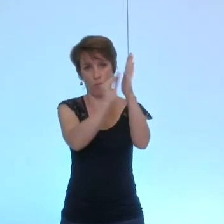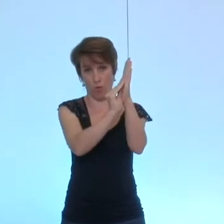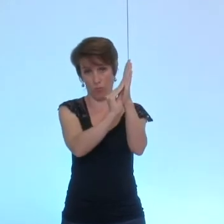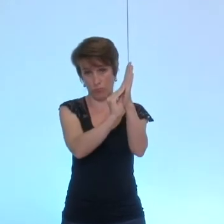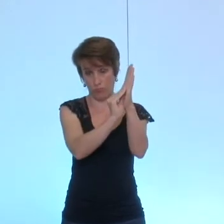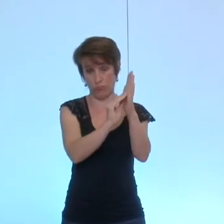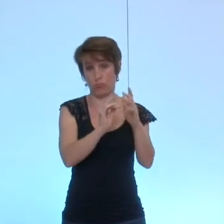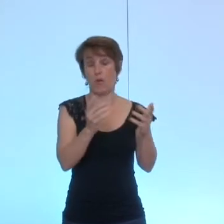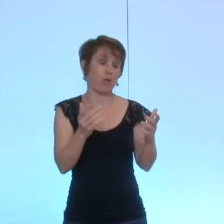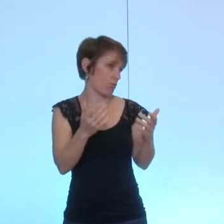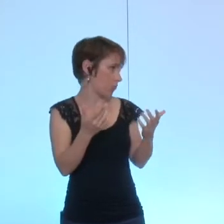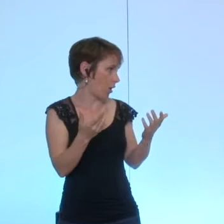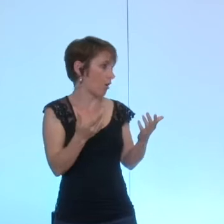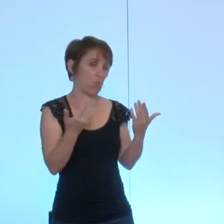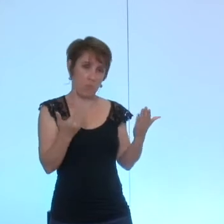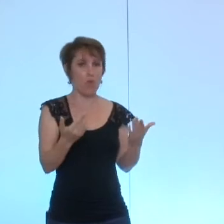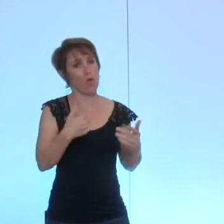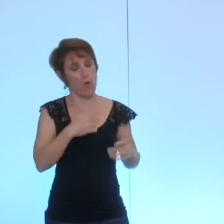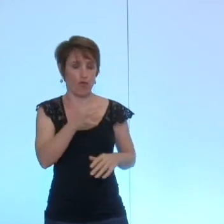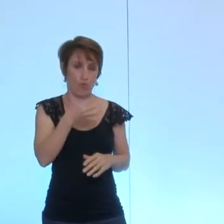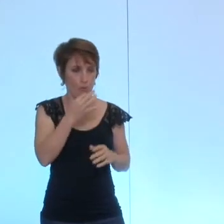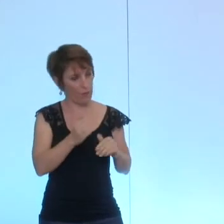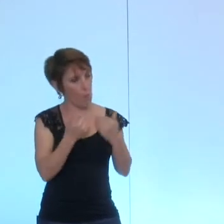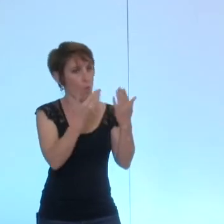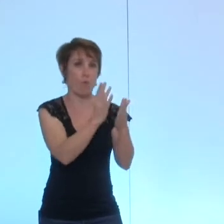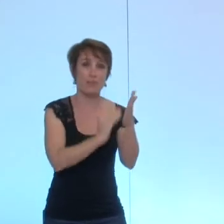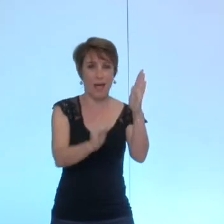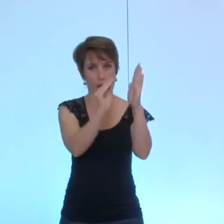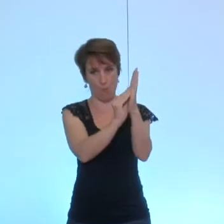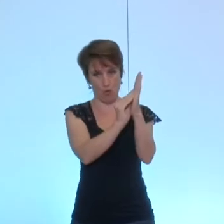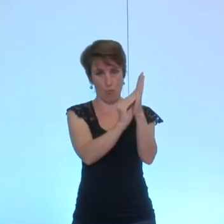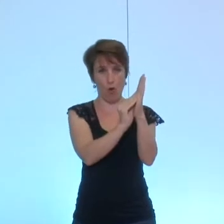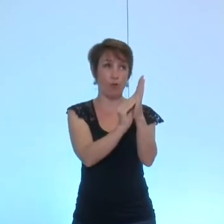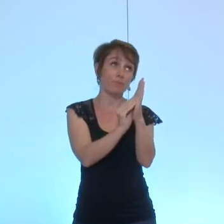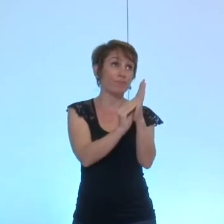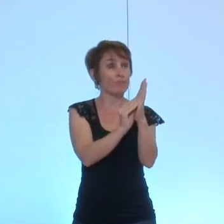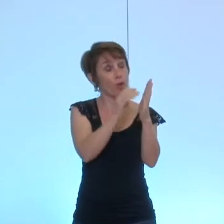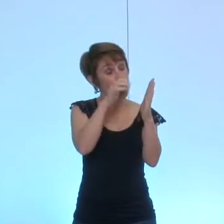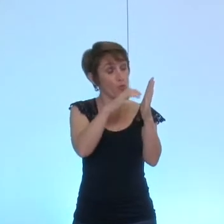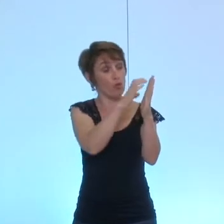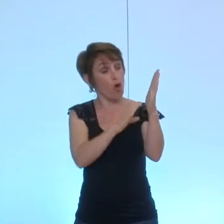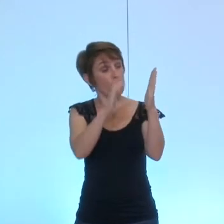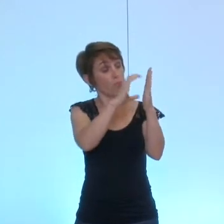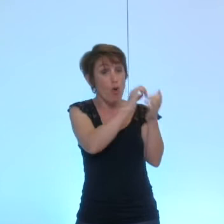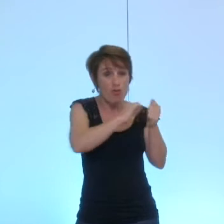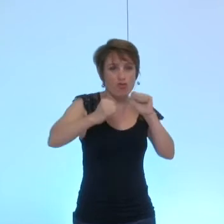un amendement qui ne corrige pas mais qui au moins a l'avantage